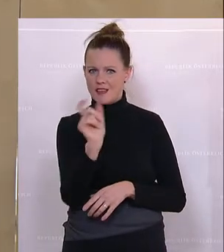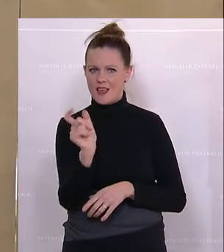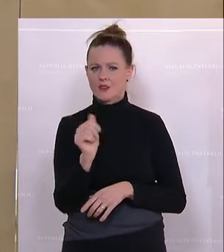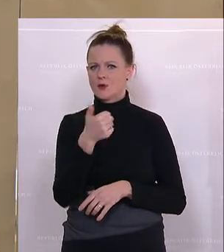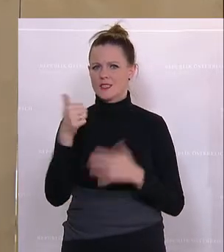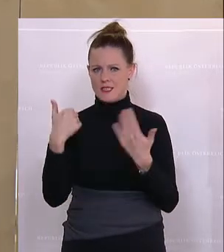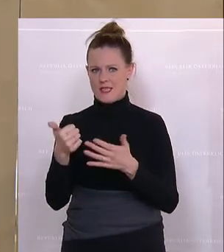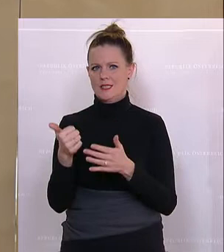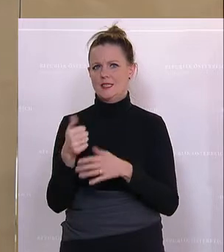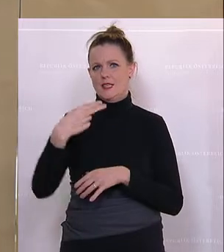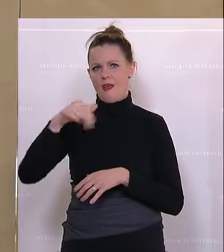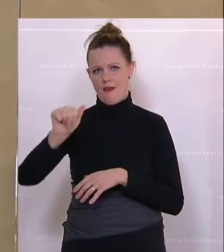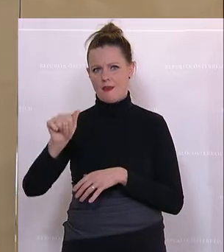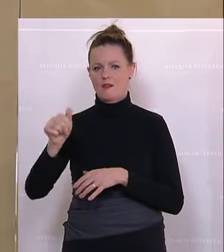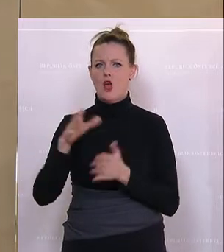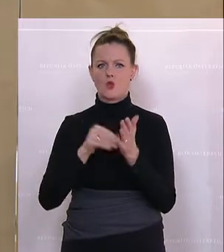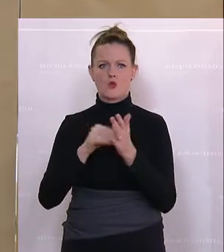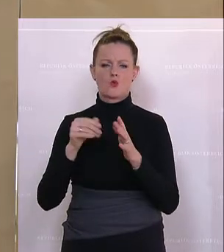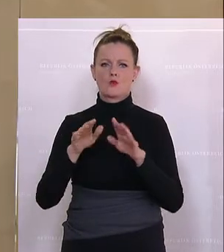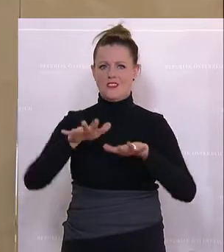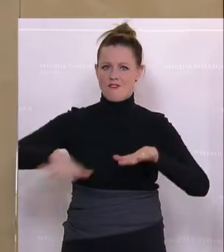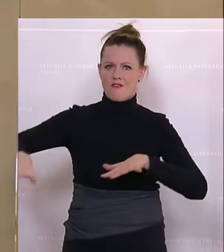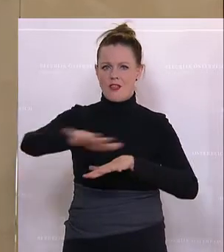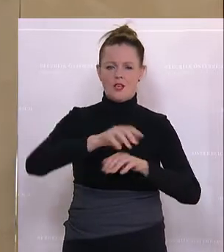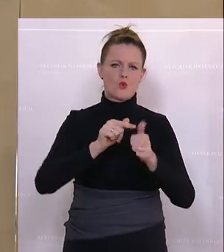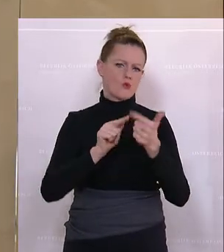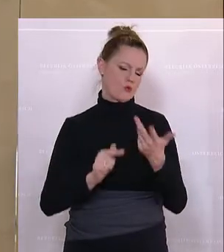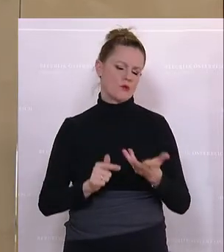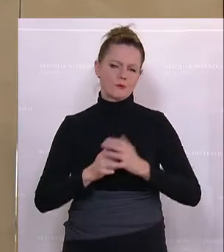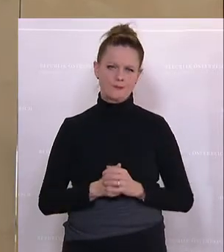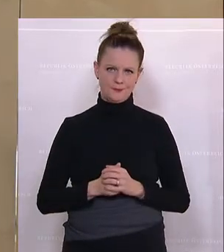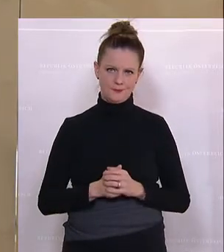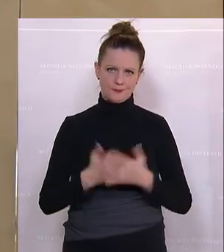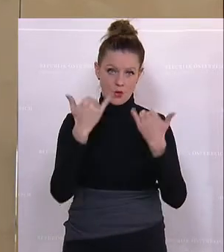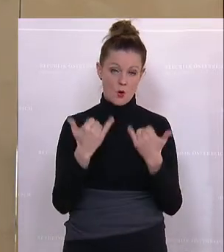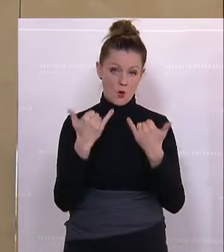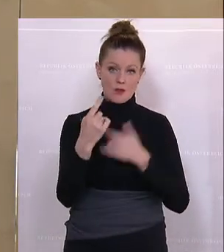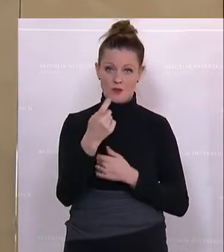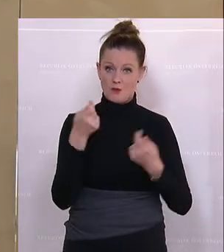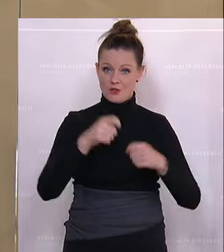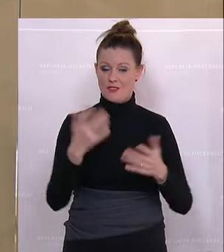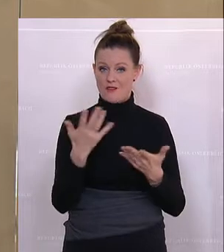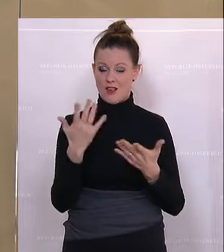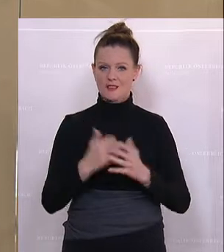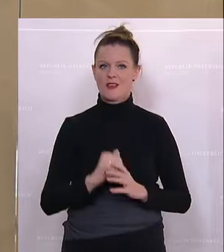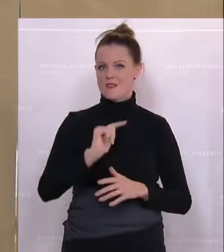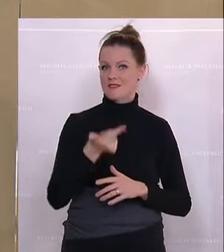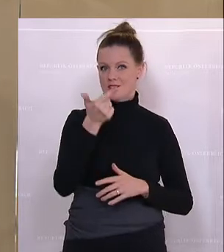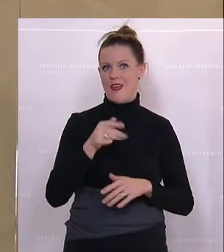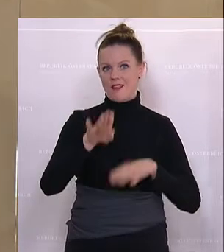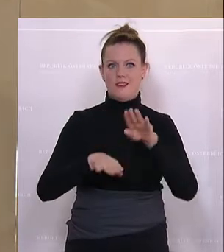landwirtschaftliche Nutzfläche und einiges anderes mehr. Jetzt heute beschließen wir diese zweite Etappe.